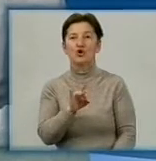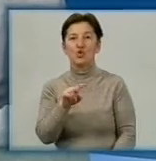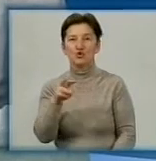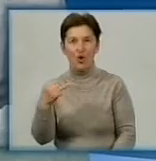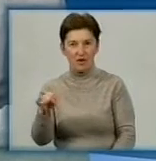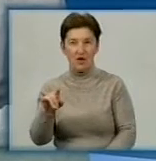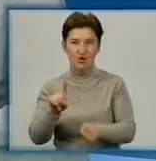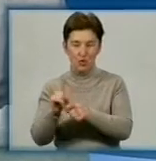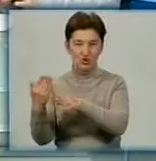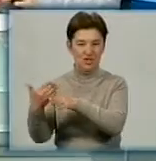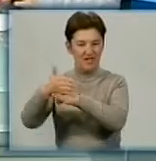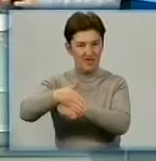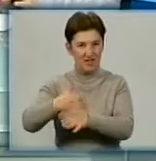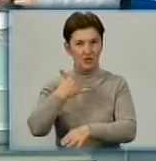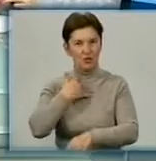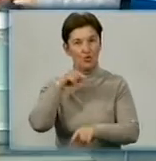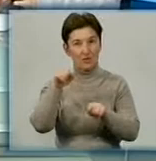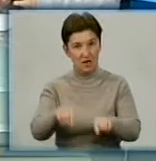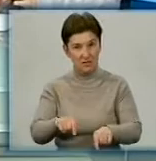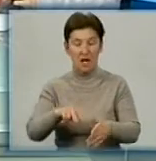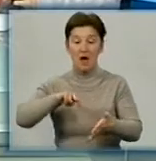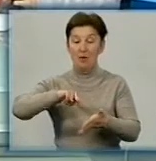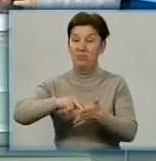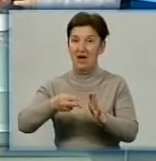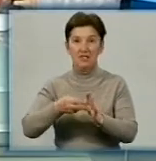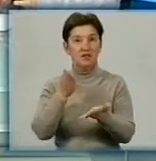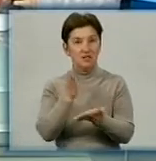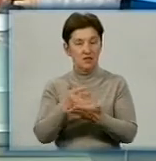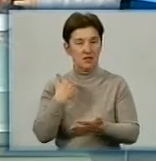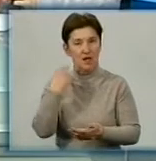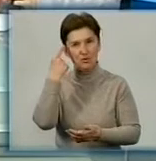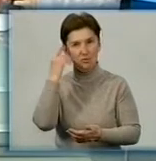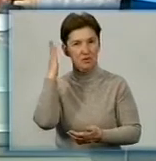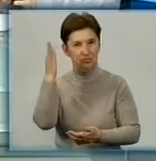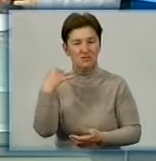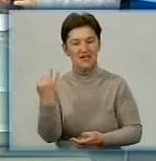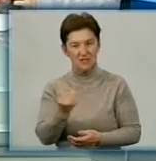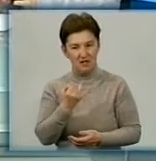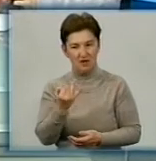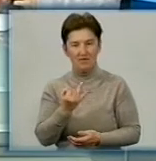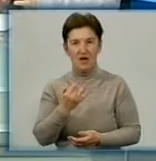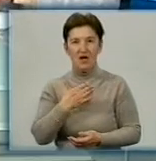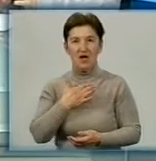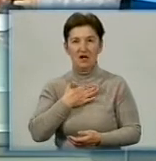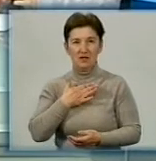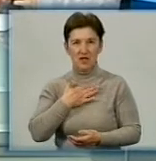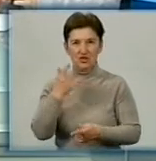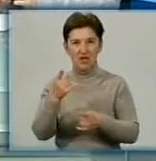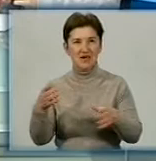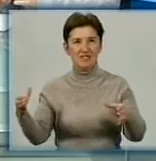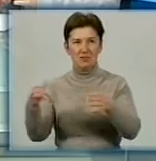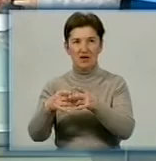Тому плани є, і також, я думаю, що було б цікаво наших, як я вже сказав, і землянство висловило цьому